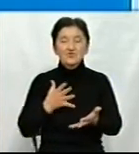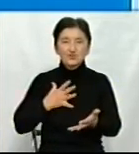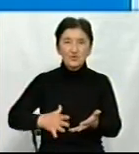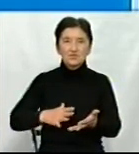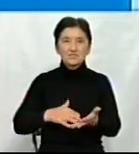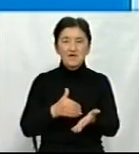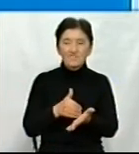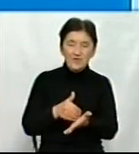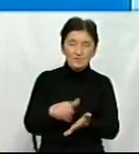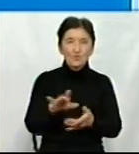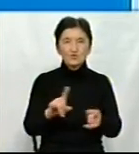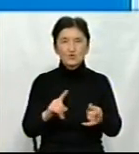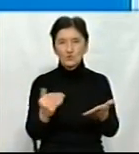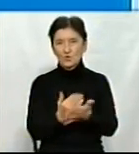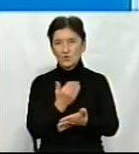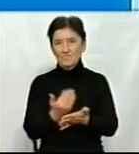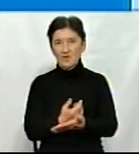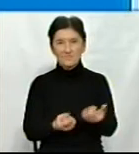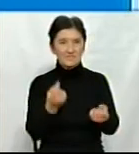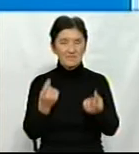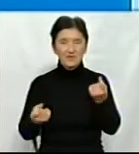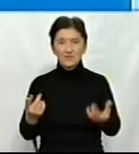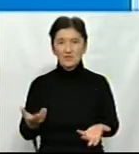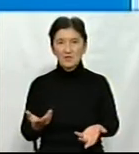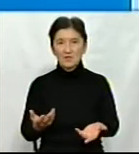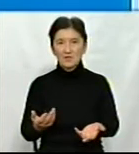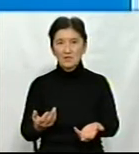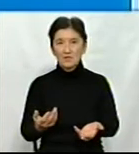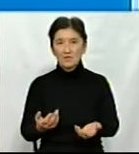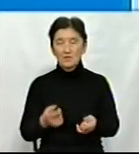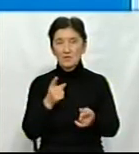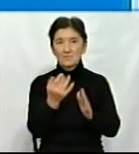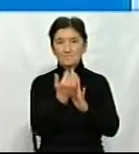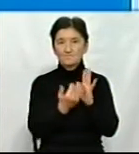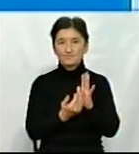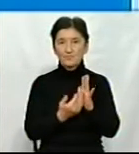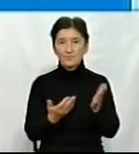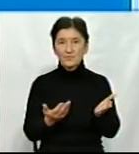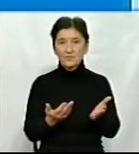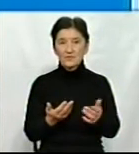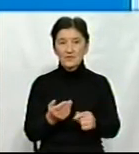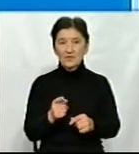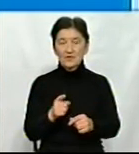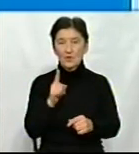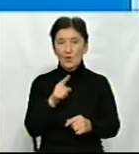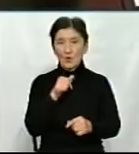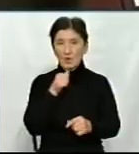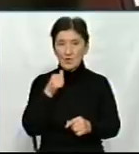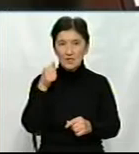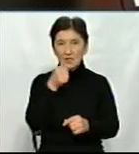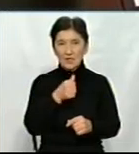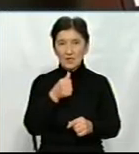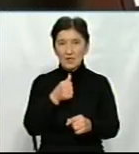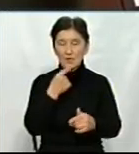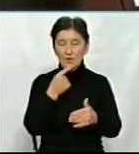можливо щось нове з'явилося у вас? Доброго дня в студії, добро дня глядачі. Рік, як сказали попередні,